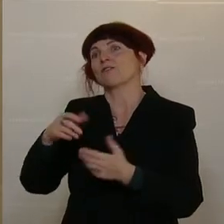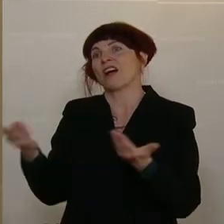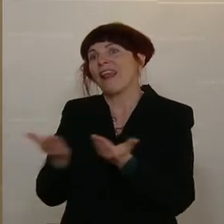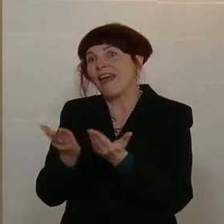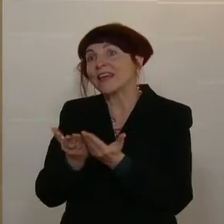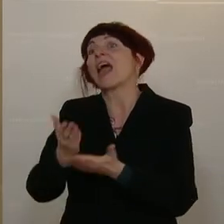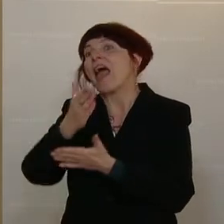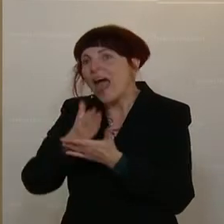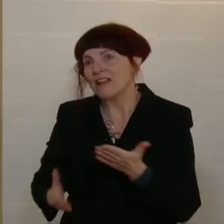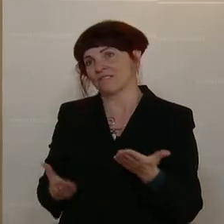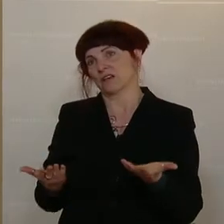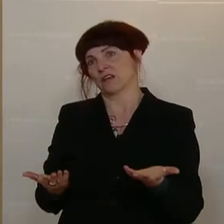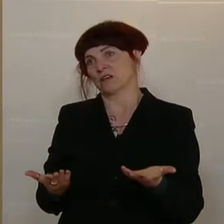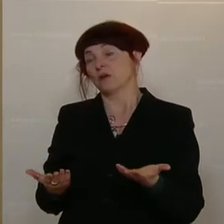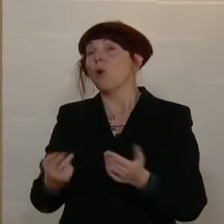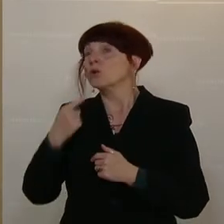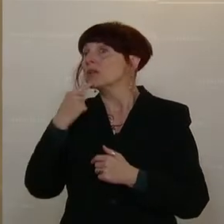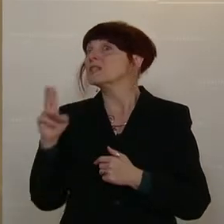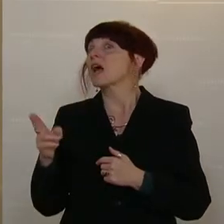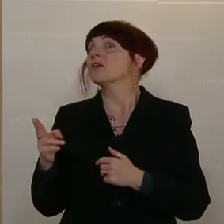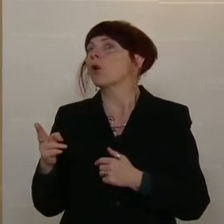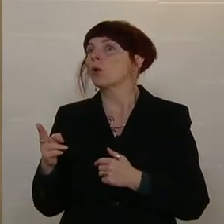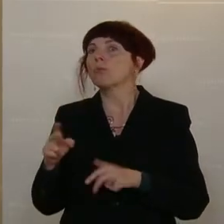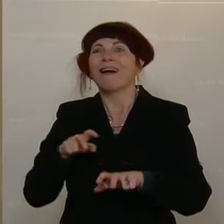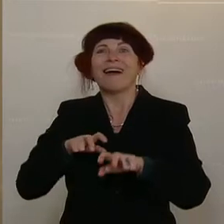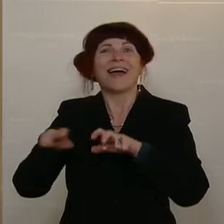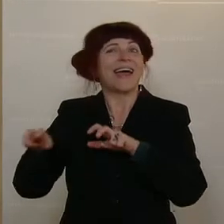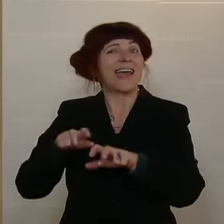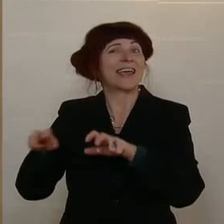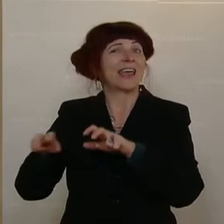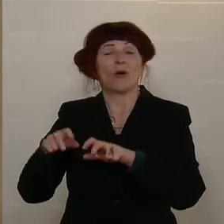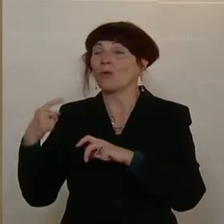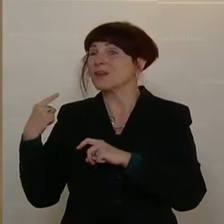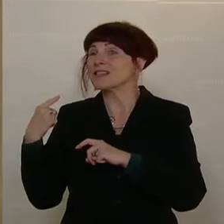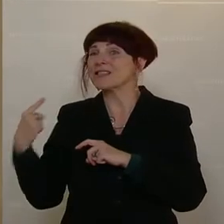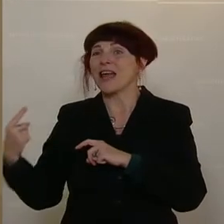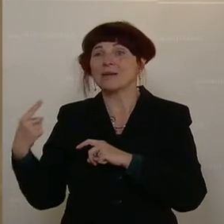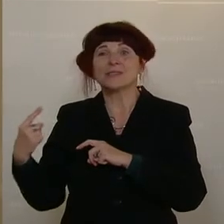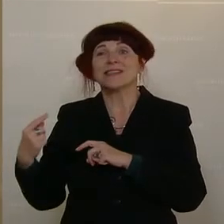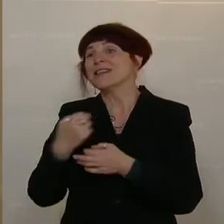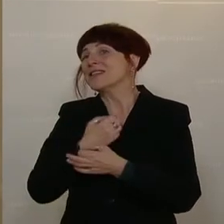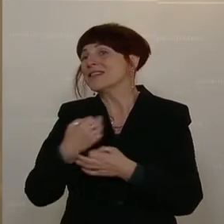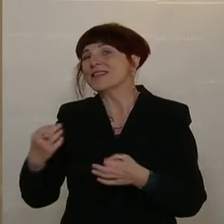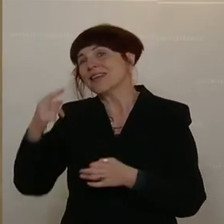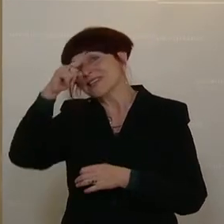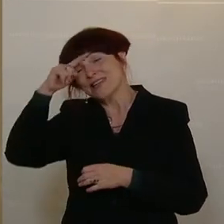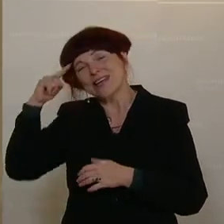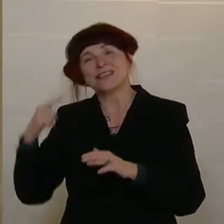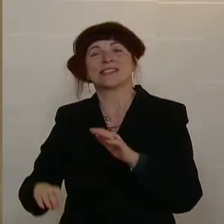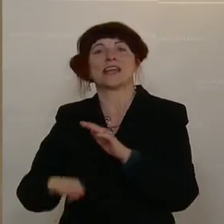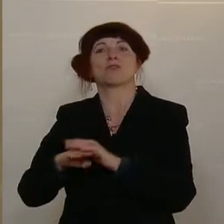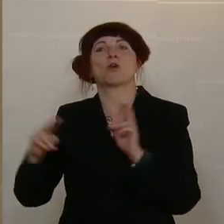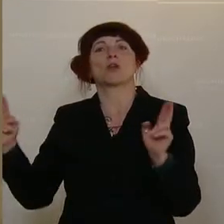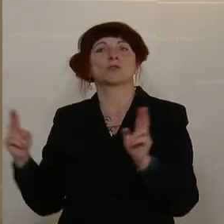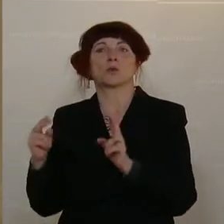Und ich sage Ihnen warum. Weil die Regierung kein für den Tourismusbereich sinnvolles Kurzarbeitskonzept in dieser